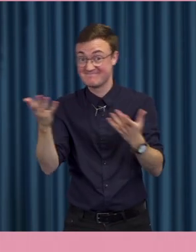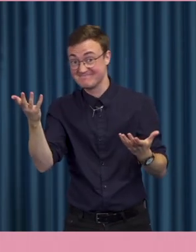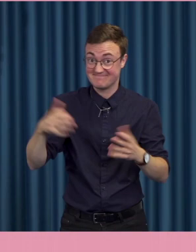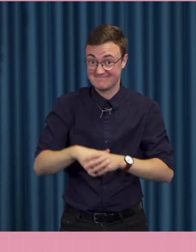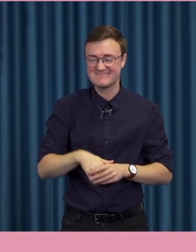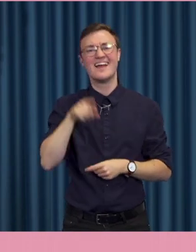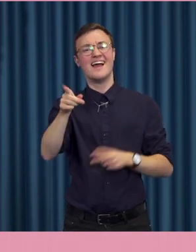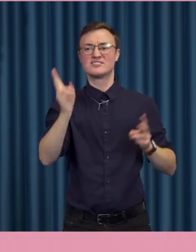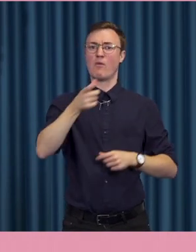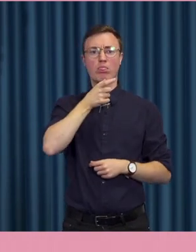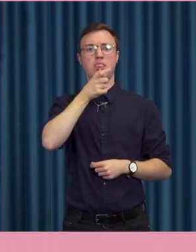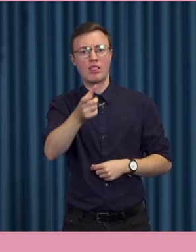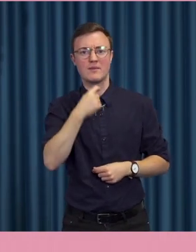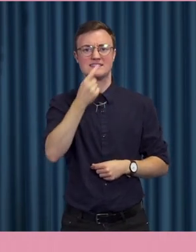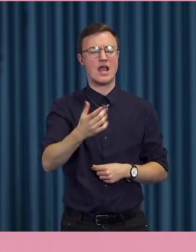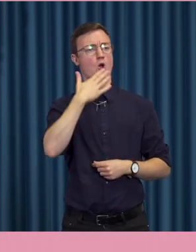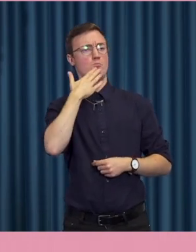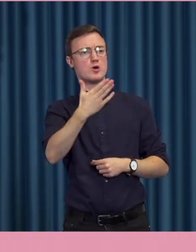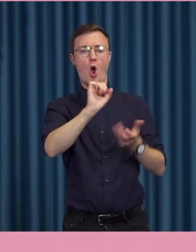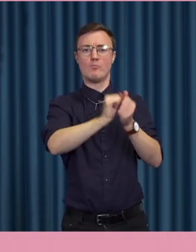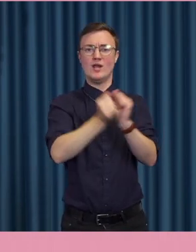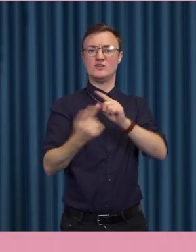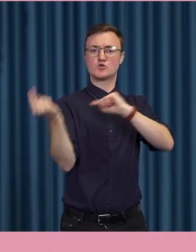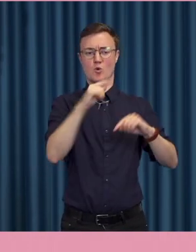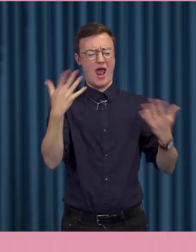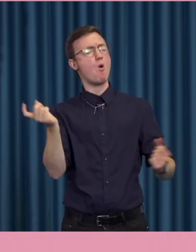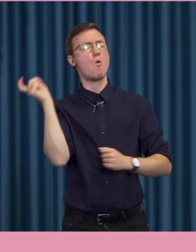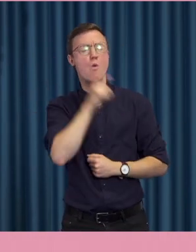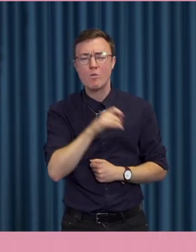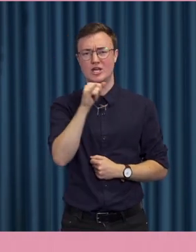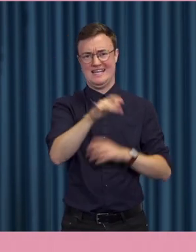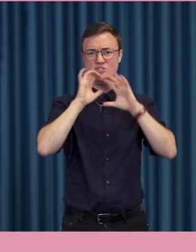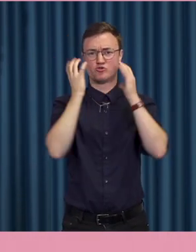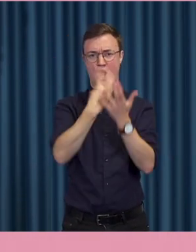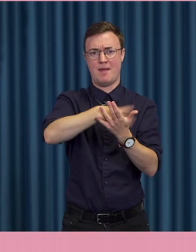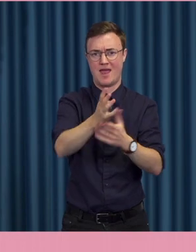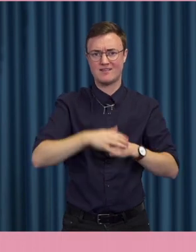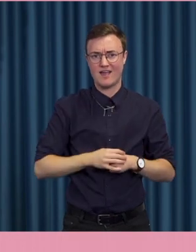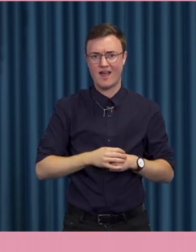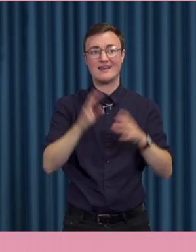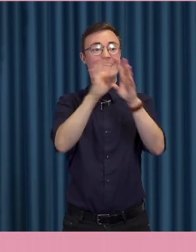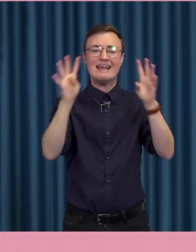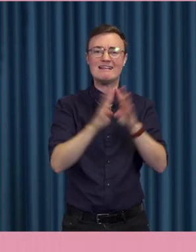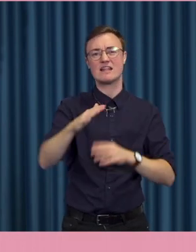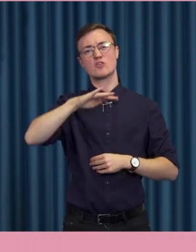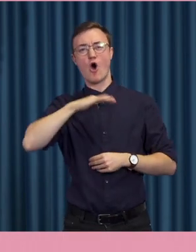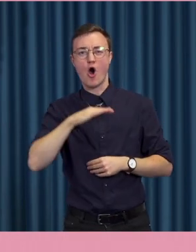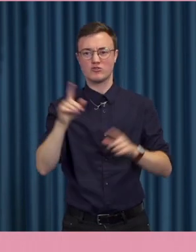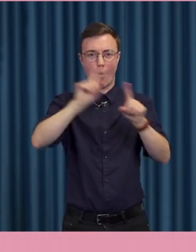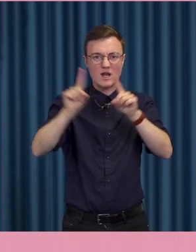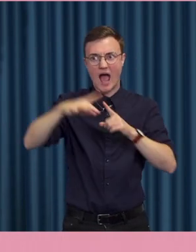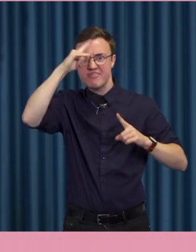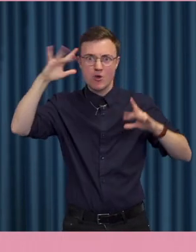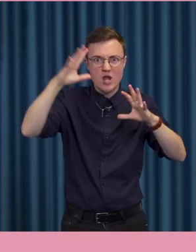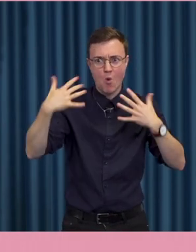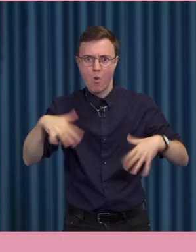klisché att säga att vettig politisk diskussion är omöjlig på sociala medier, att näthat och konspirationsteorier graserar. Och att den